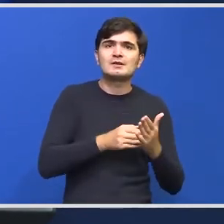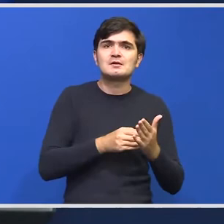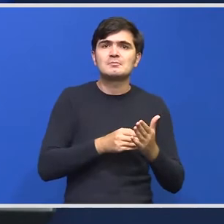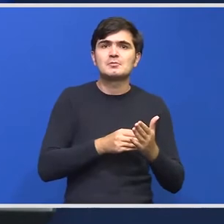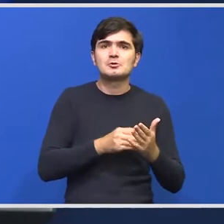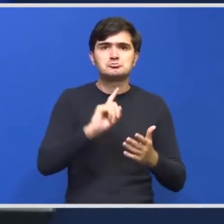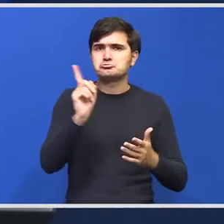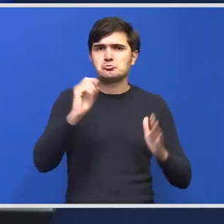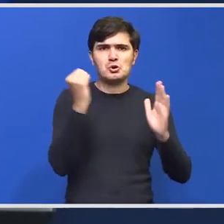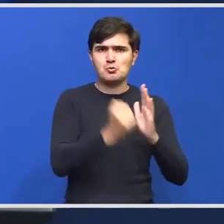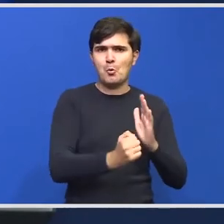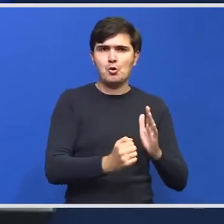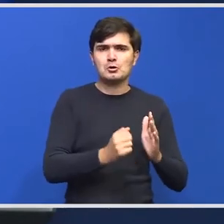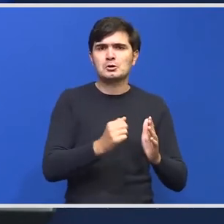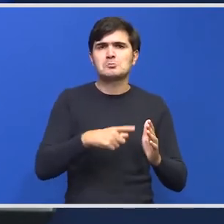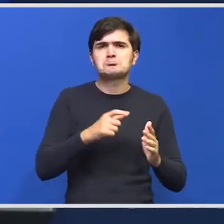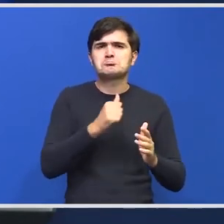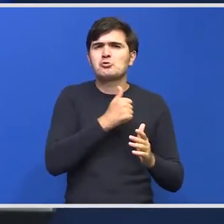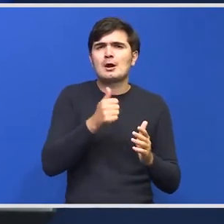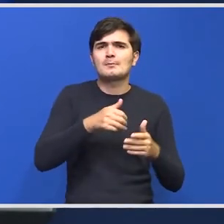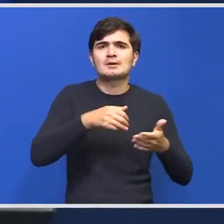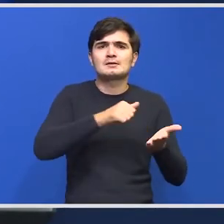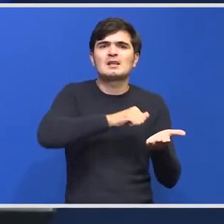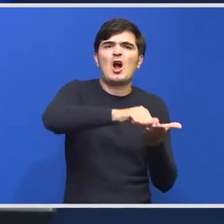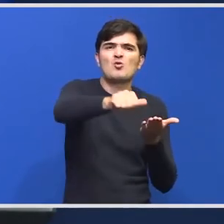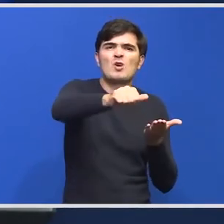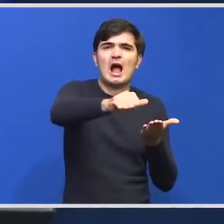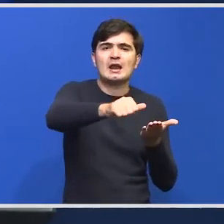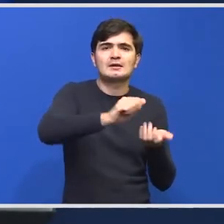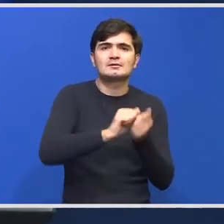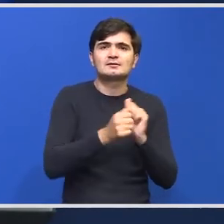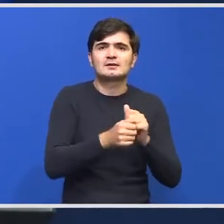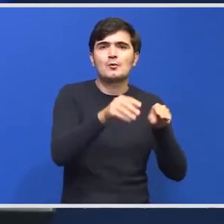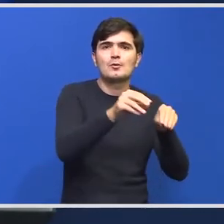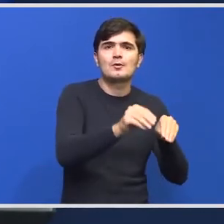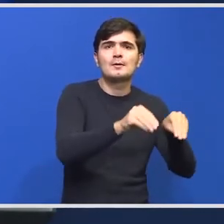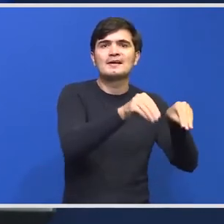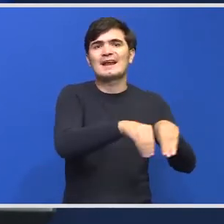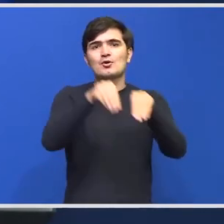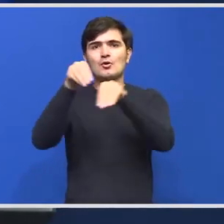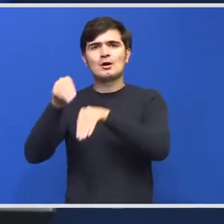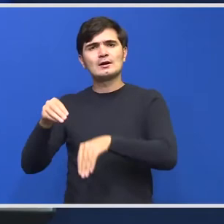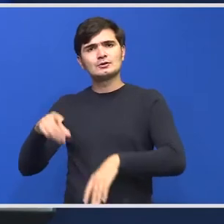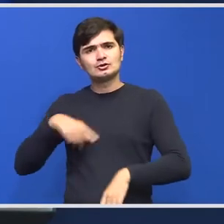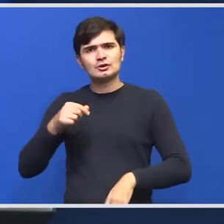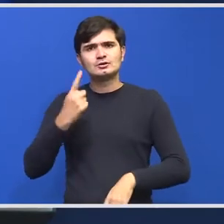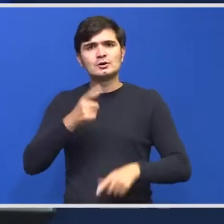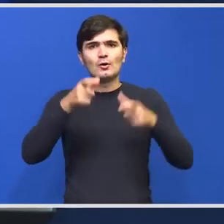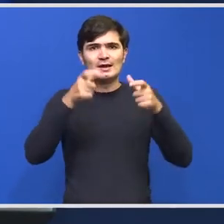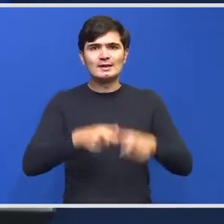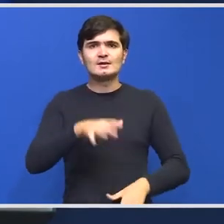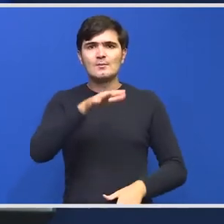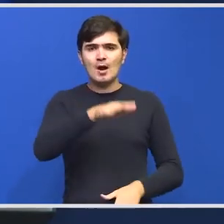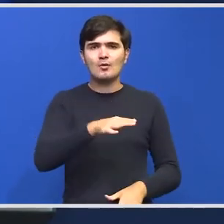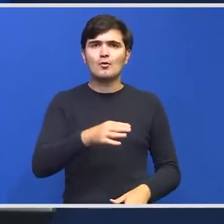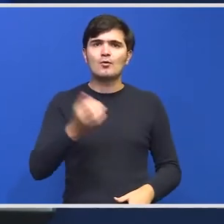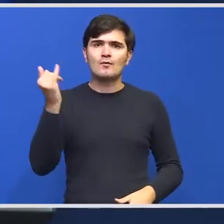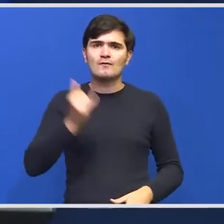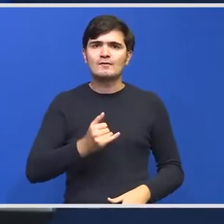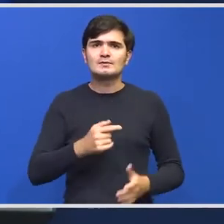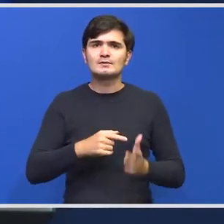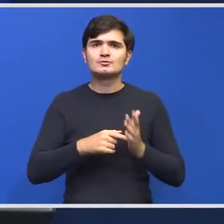relocare verificarea este a echipei este o echipă acolo la fața locului vă dați seama că sunt și reprezentanți